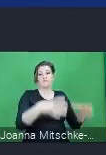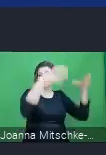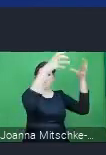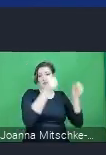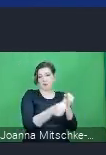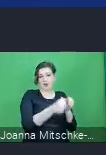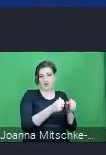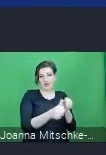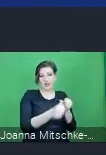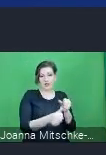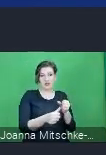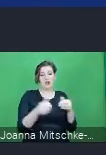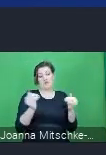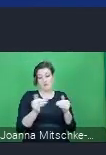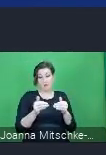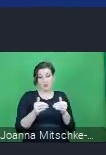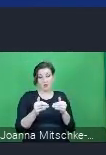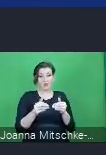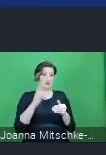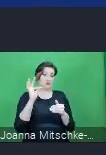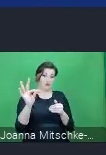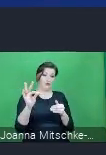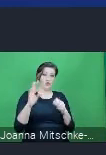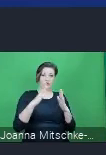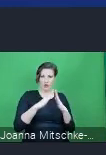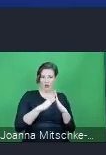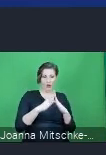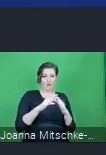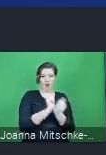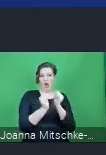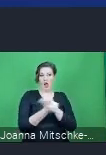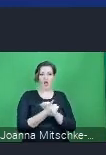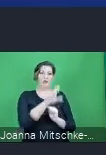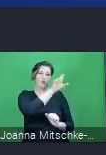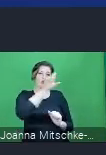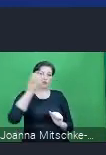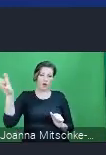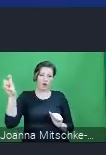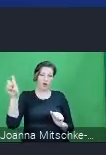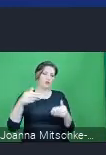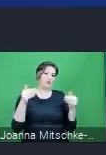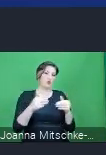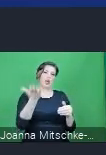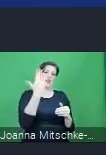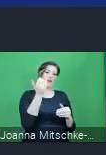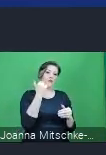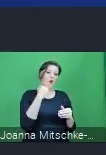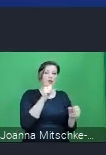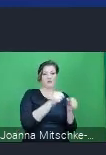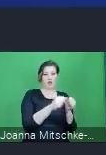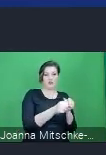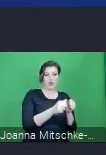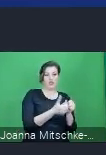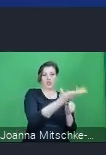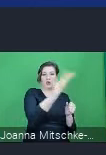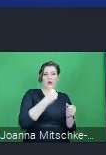umożliwi przede wszystkim właścicielom budynków elektroniczną rezerwację przeglądu kominiarskiego, czy inwentaryzację, pobranie dokumentów